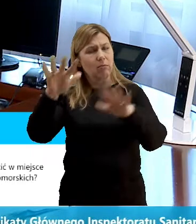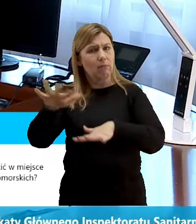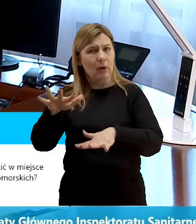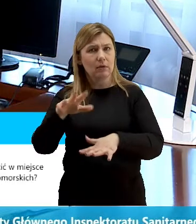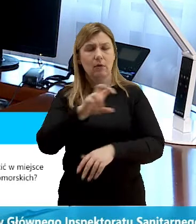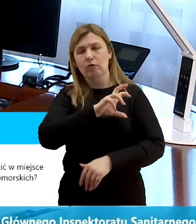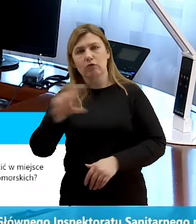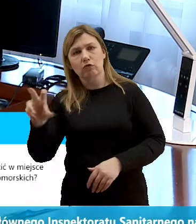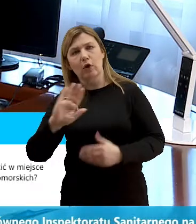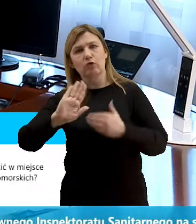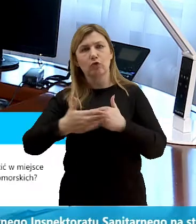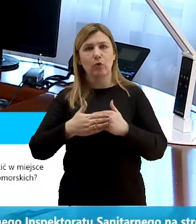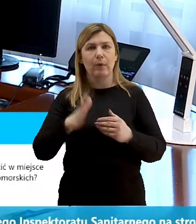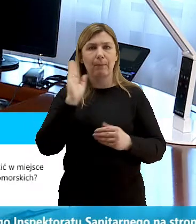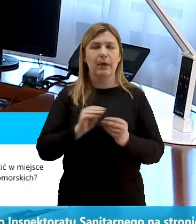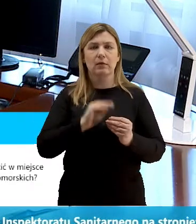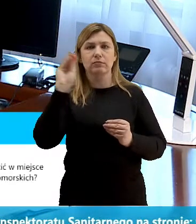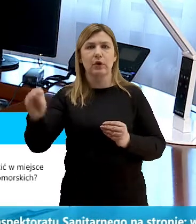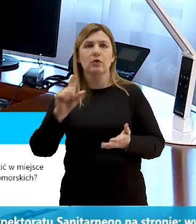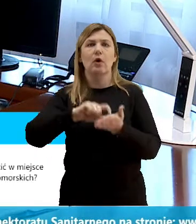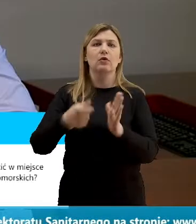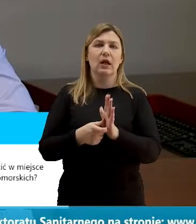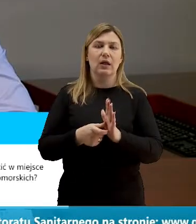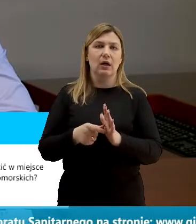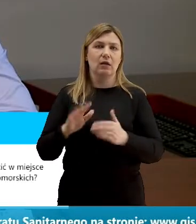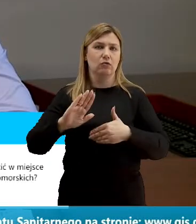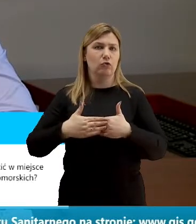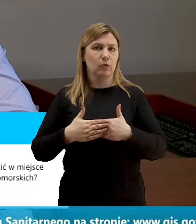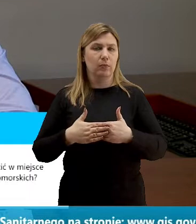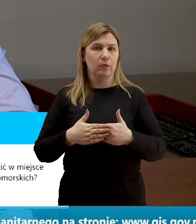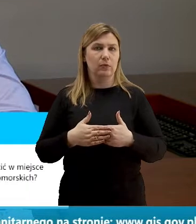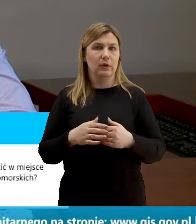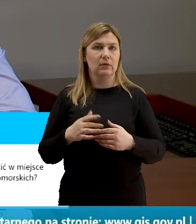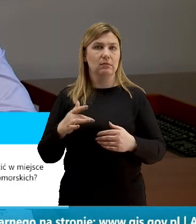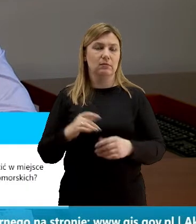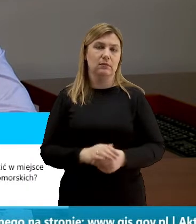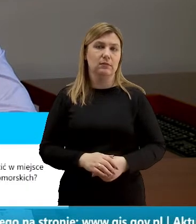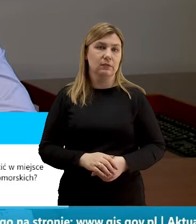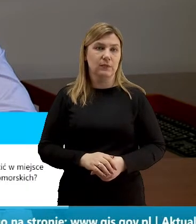śluby zostaną przeniesione do sali ślubów na zamku książek pomorskich proszę Państwa no z punktu widzenia